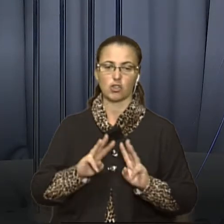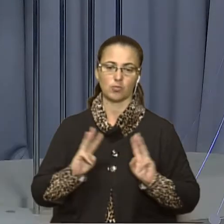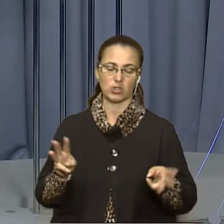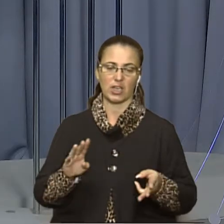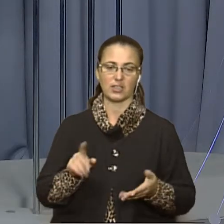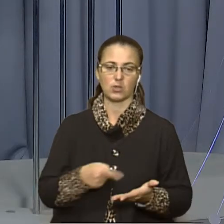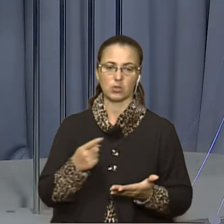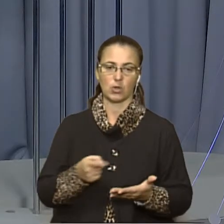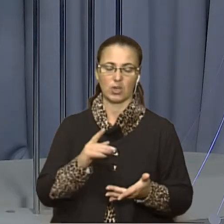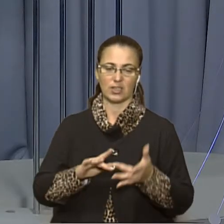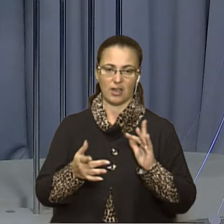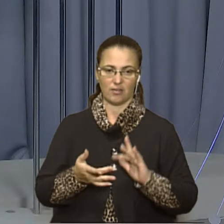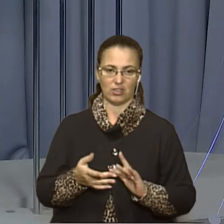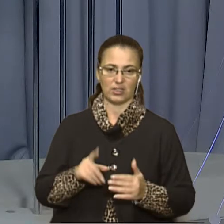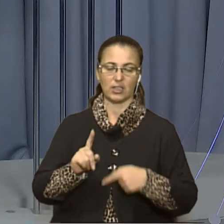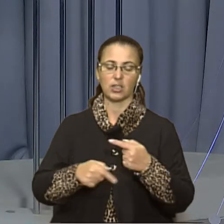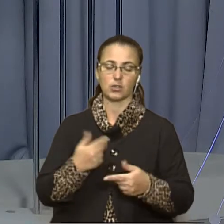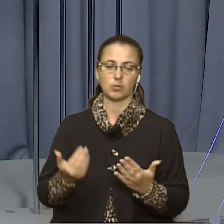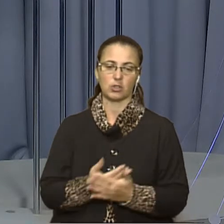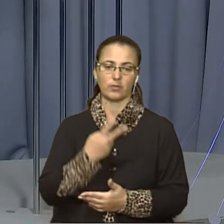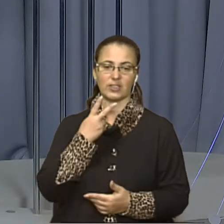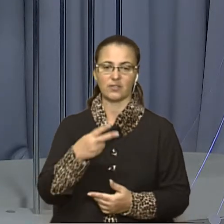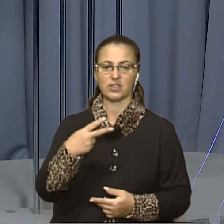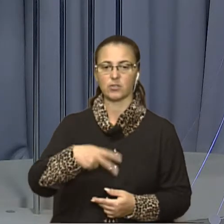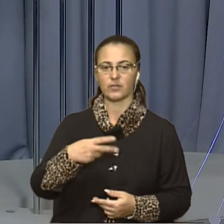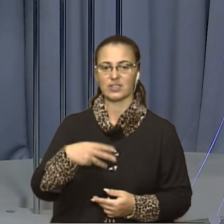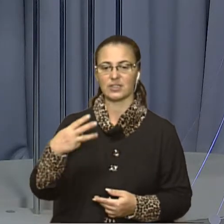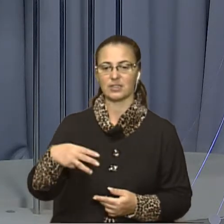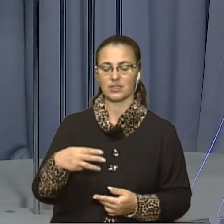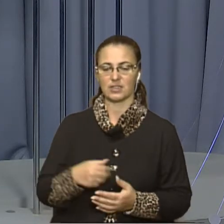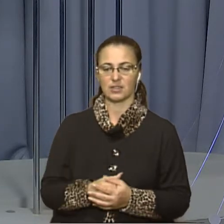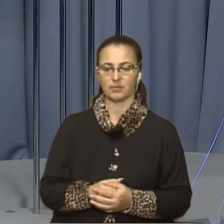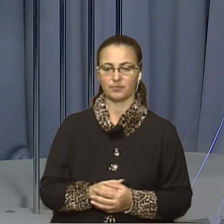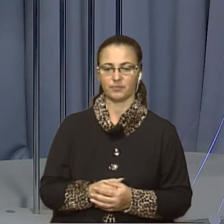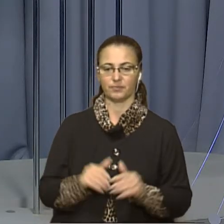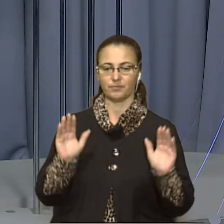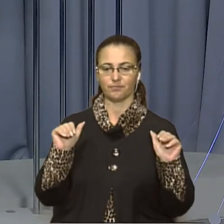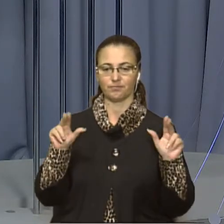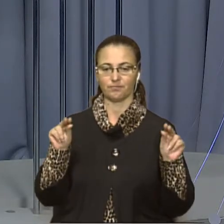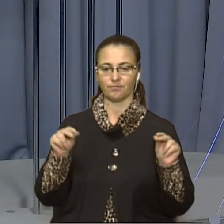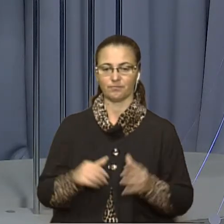та на сторінках у соціальних мережах. Наступний випуск новин дивіться о 20.30. Тоді побачимось.